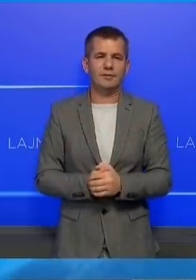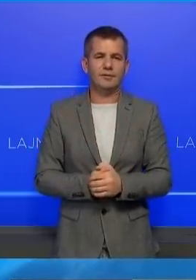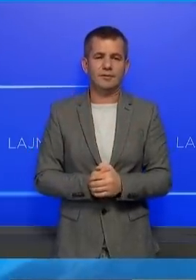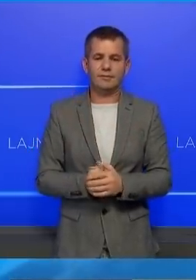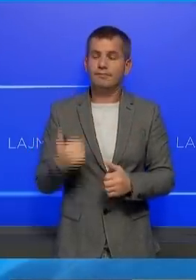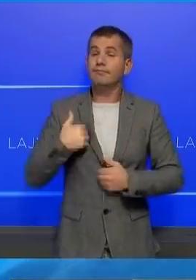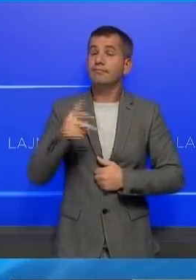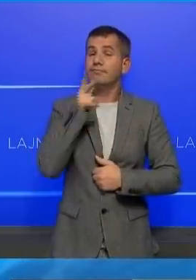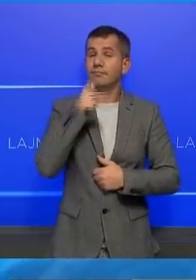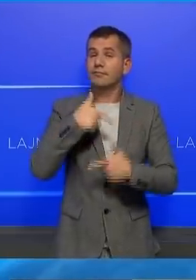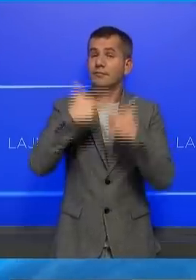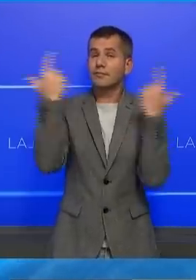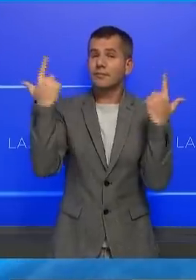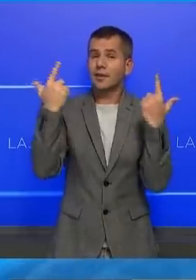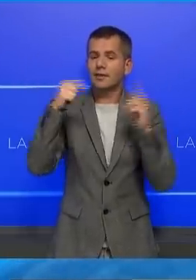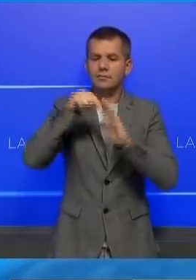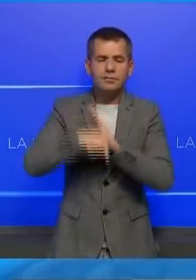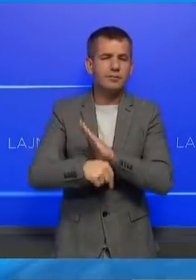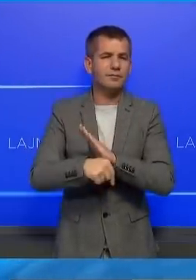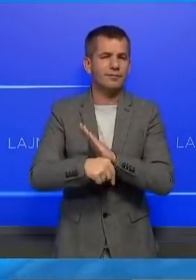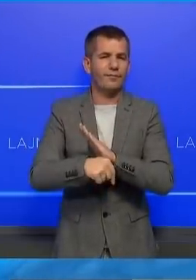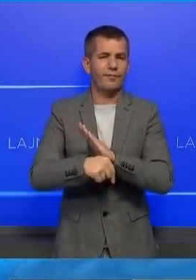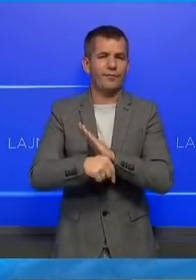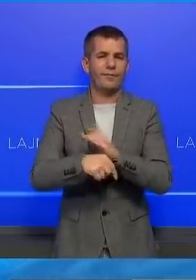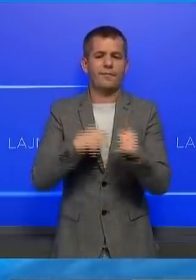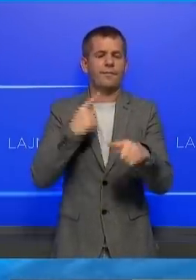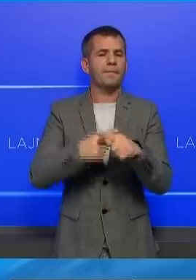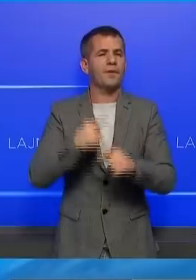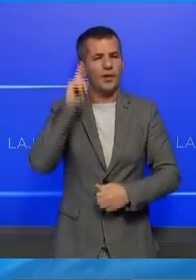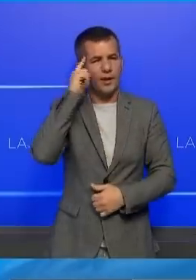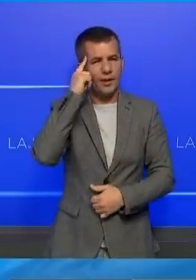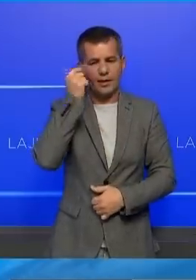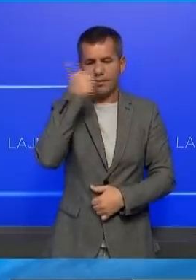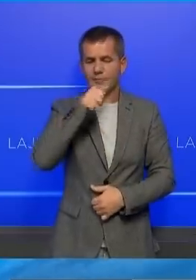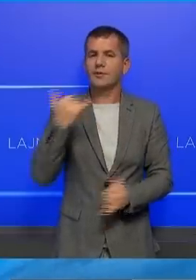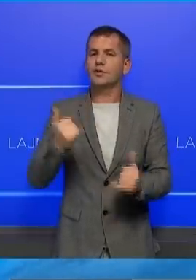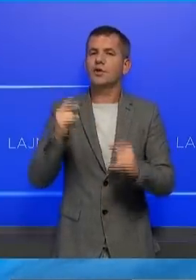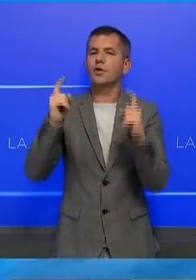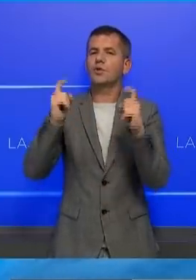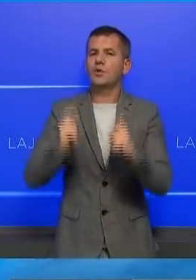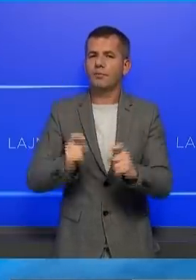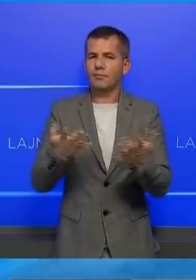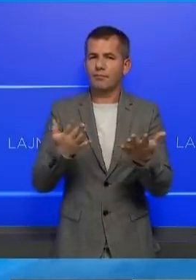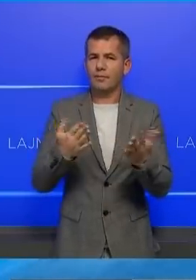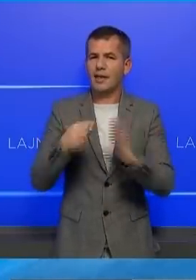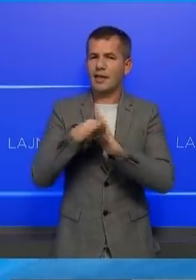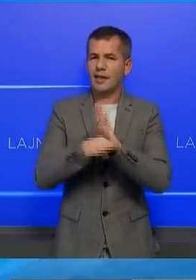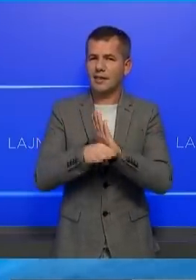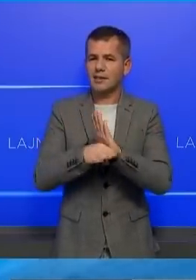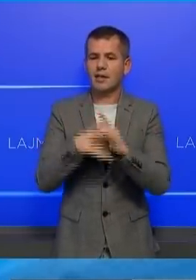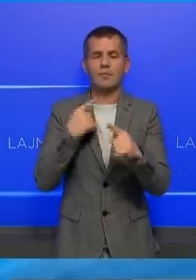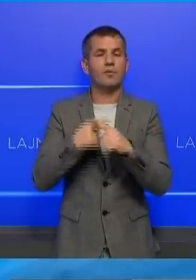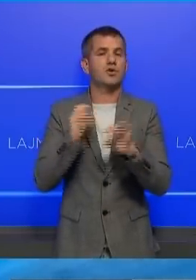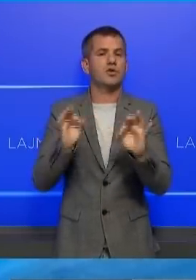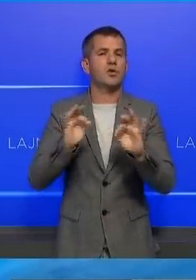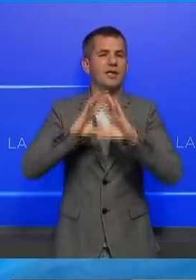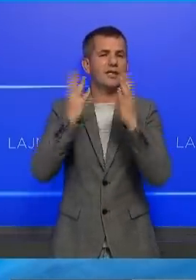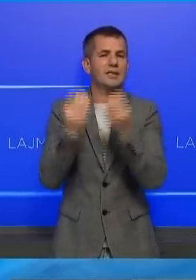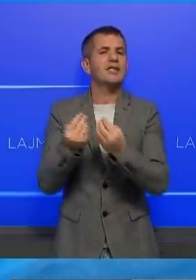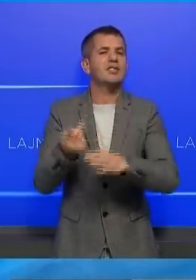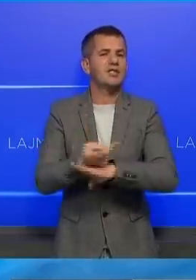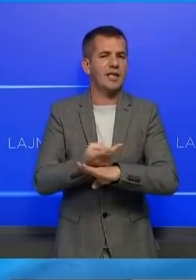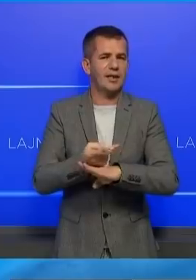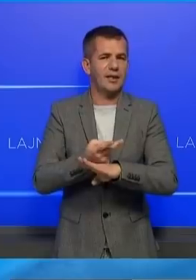Kërkoj së qalime, detajume edhe kërkoj me dit pëse po dopshojët randje e ligjë, shiguria, autoriteti, shteti